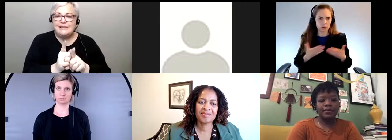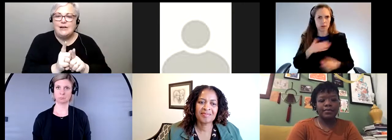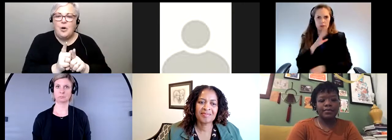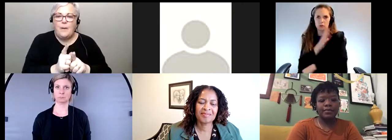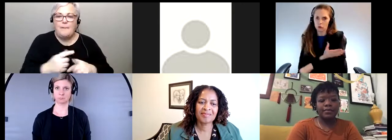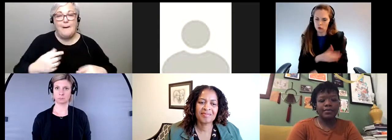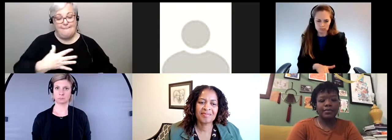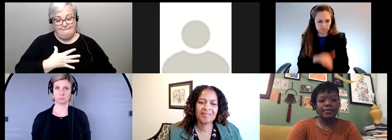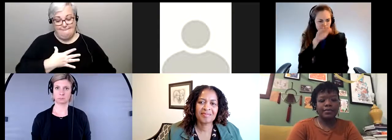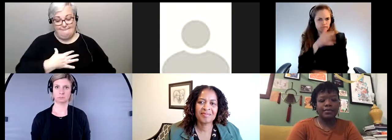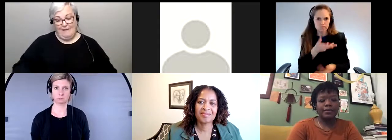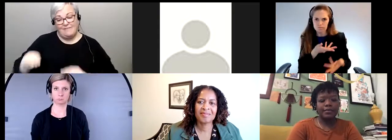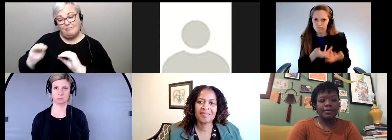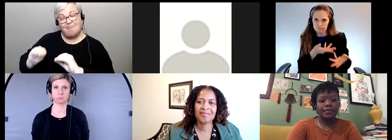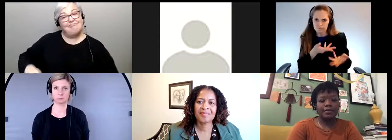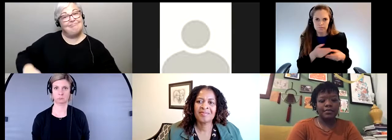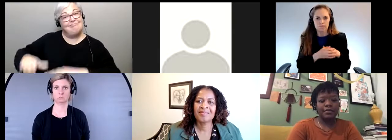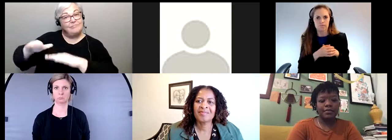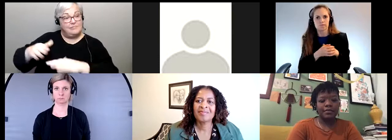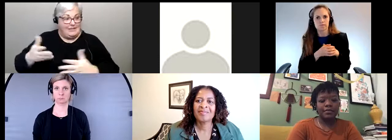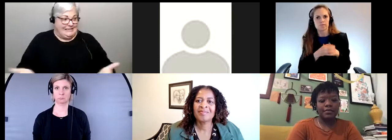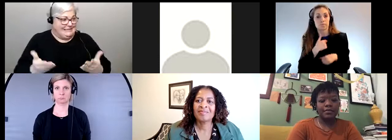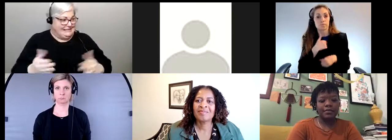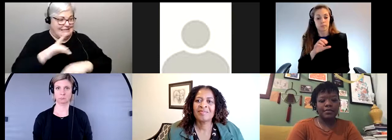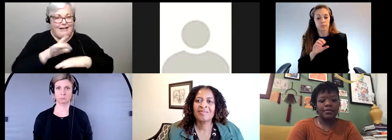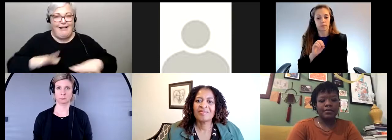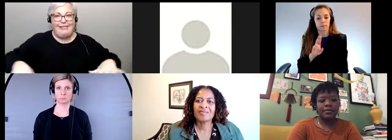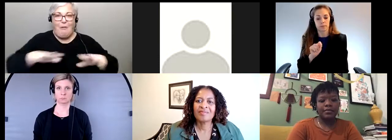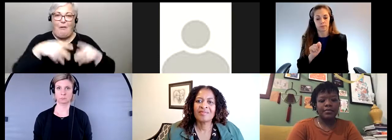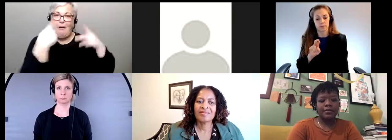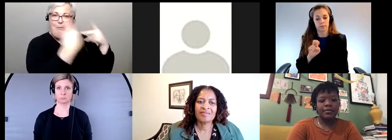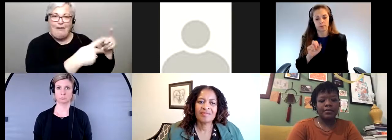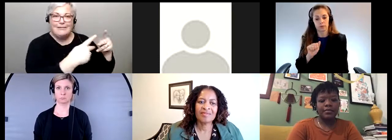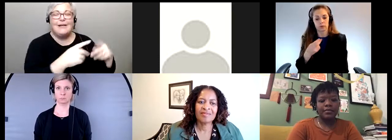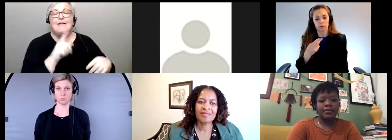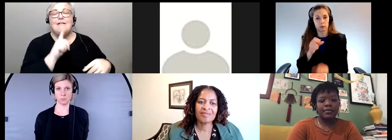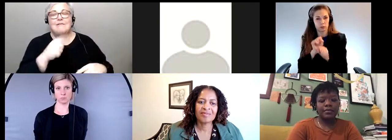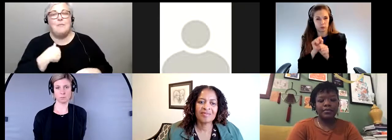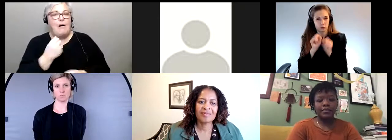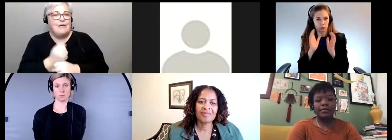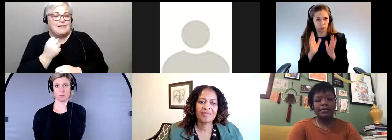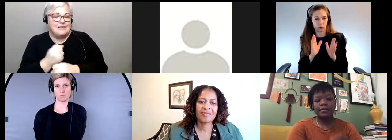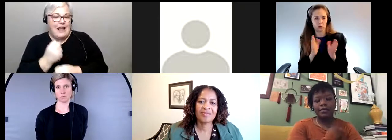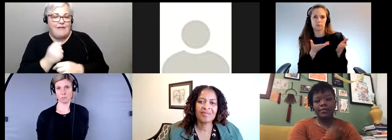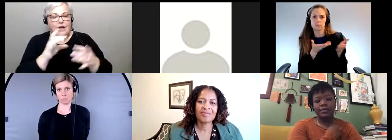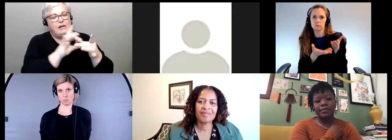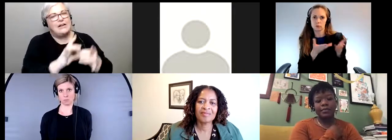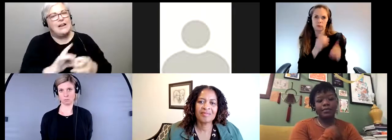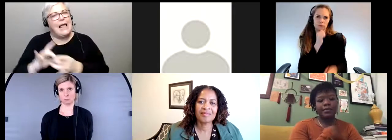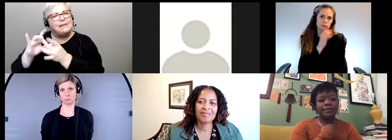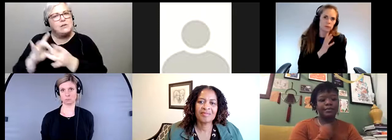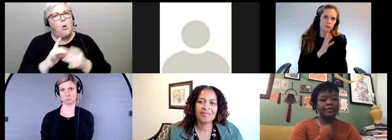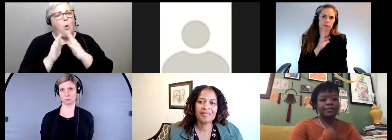ma fille, d'éduquer ma fille sur leur territoire traditionnel. Je suis une travailleuse de liaison communautaire qui